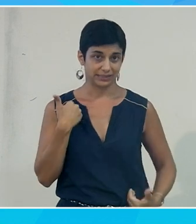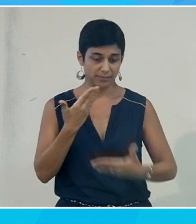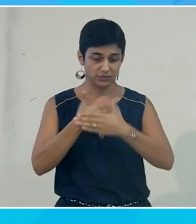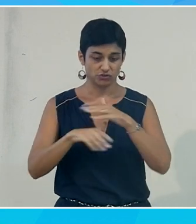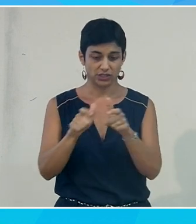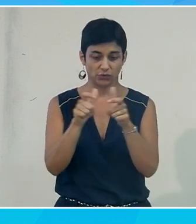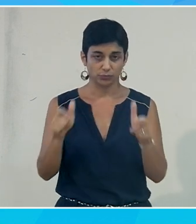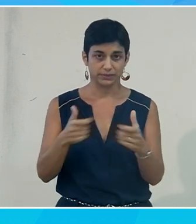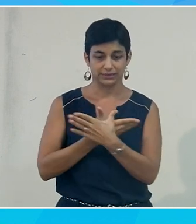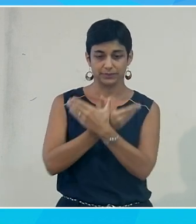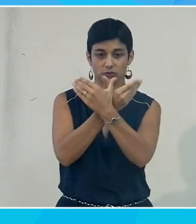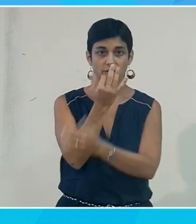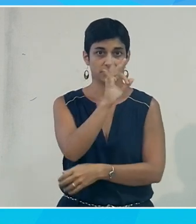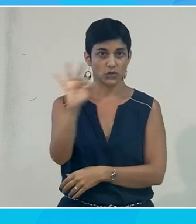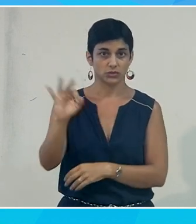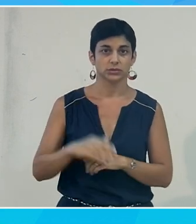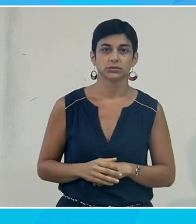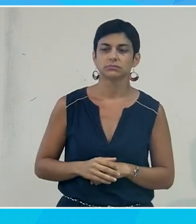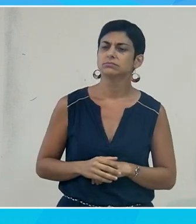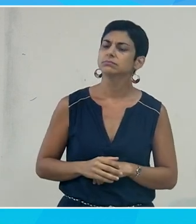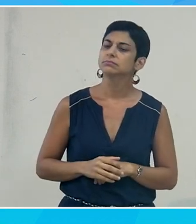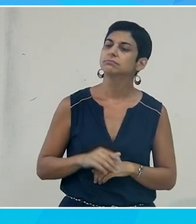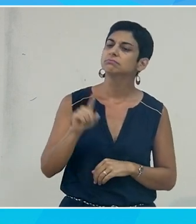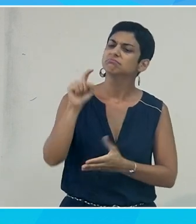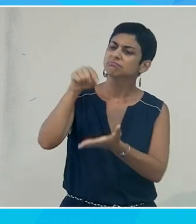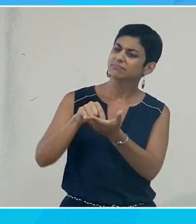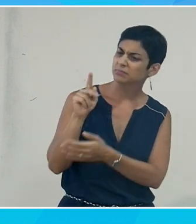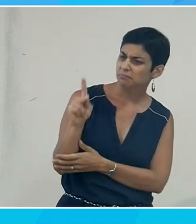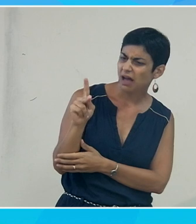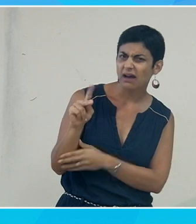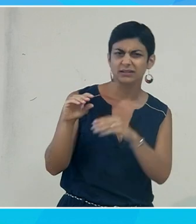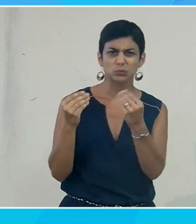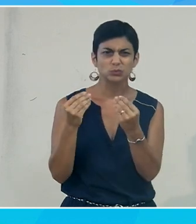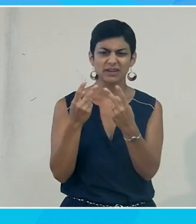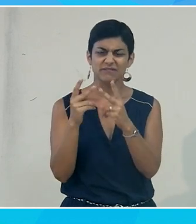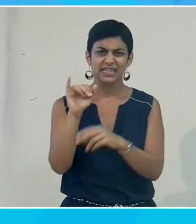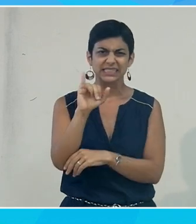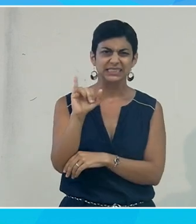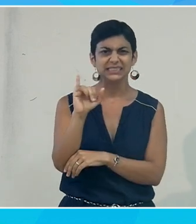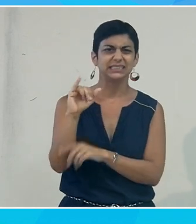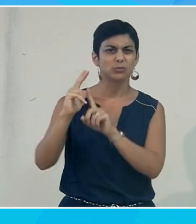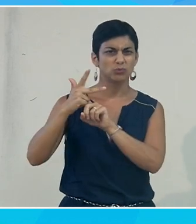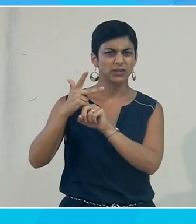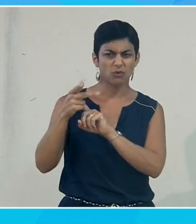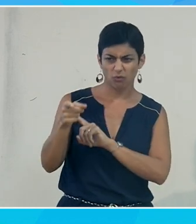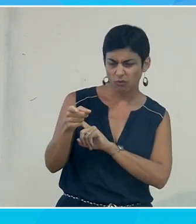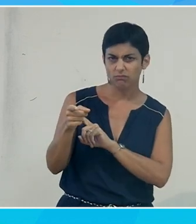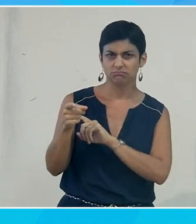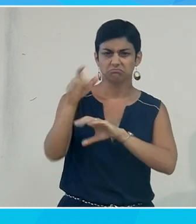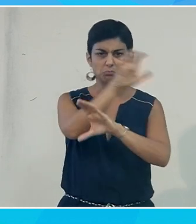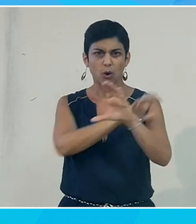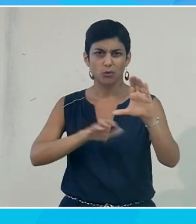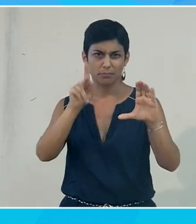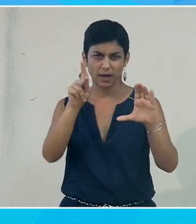Microsoft France. Je pense que tu dois être quelque part à Paris ou à Issy-les-Moulinots. Je crois que Microsoft, c'est Issy-les-Moulinots, qui est dans la banlieue